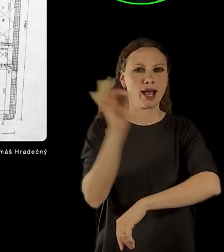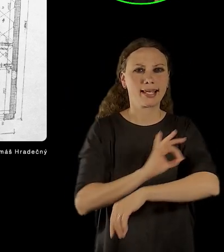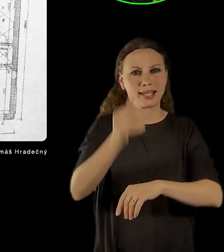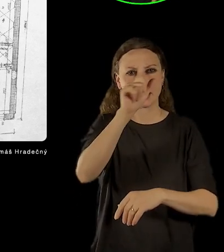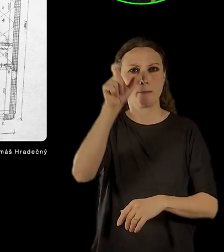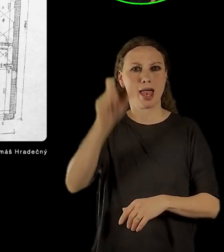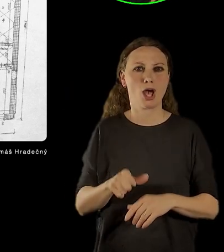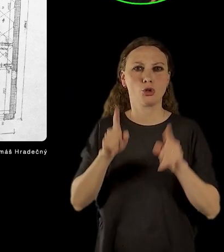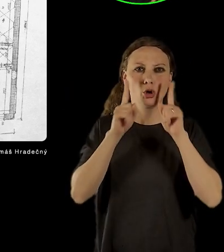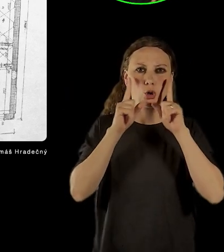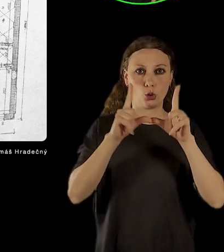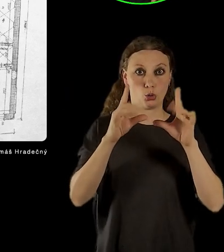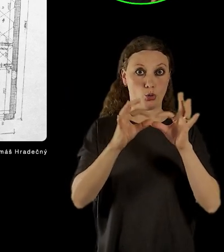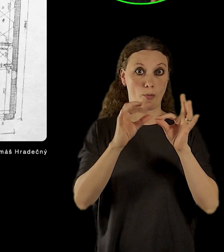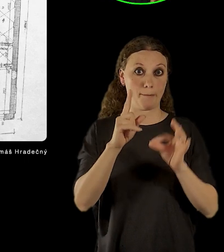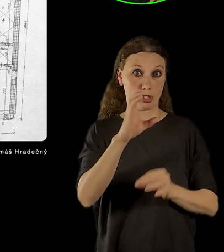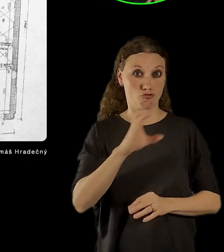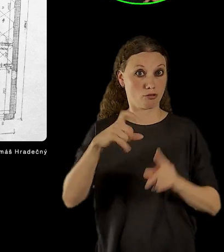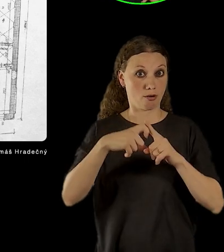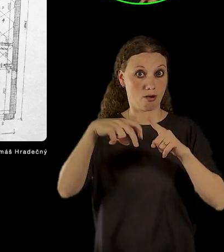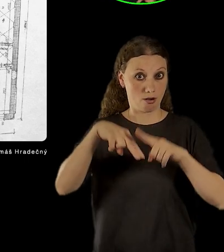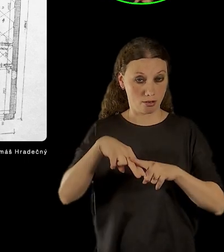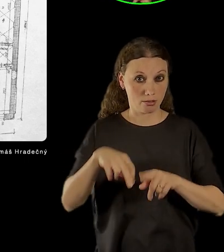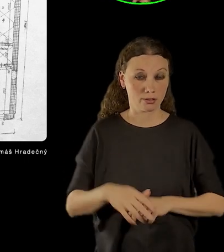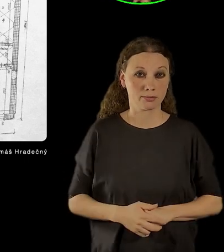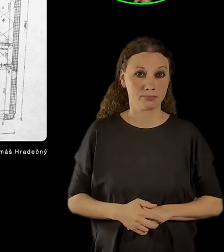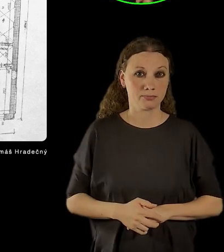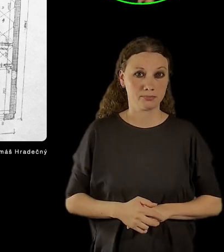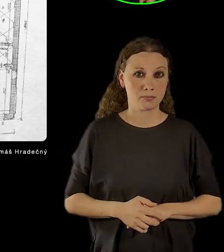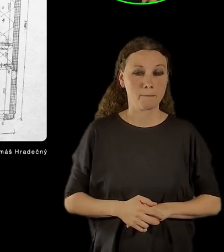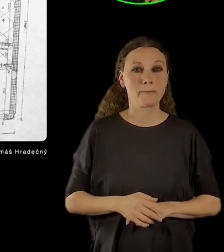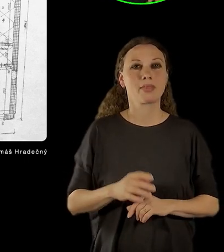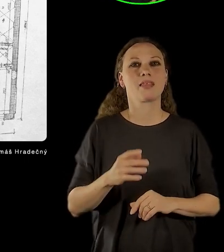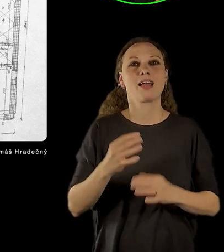některé architektonické prvky